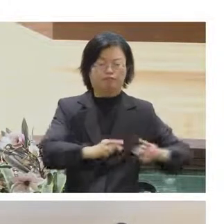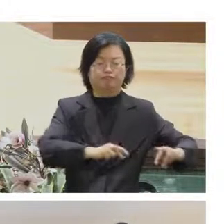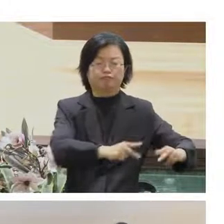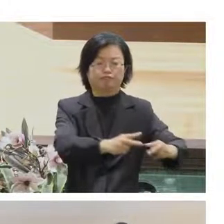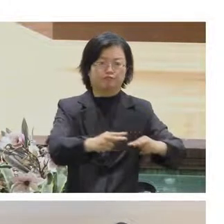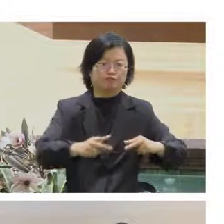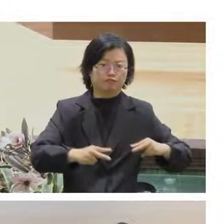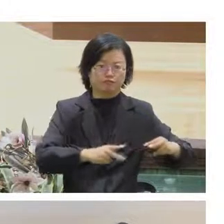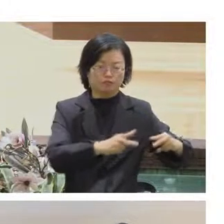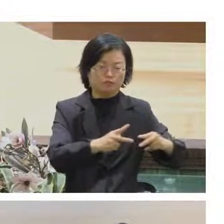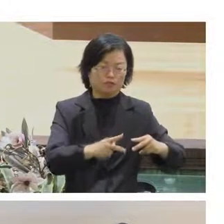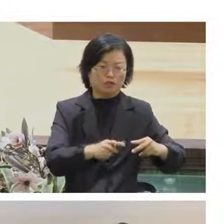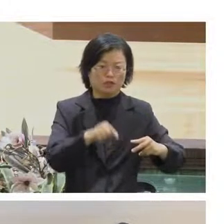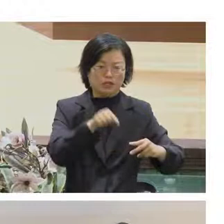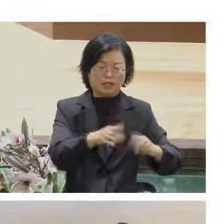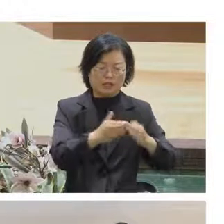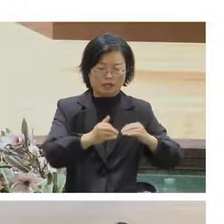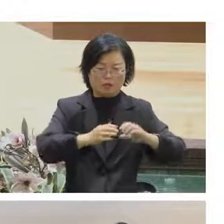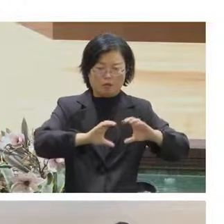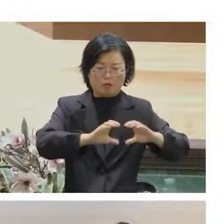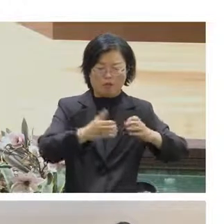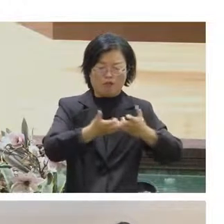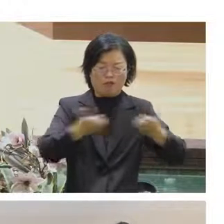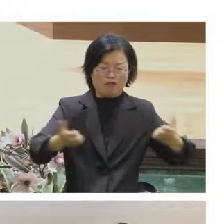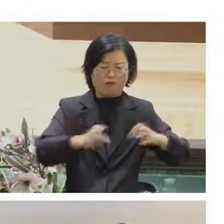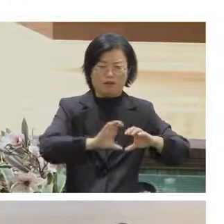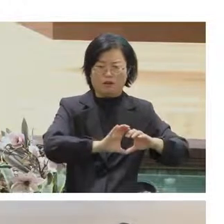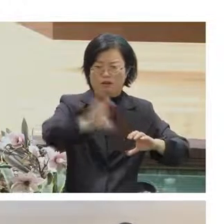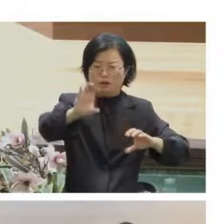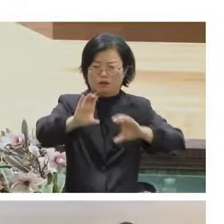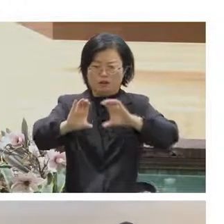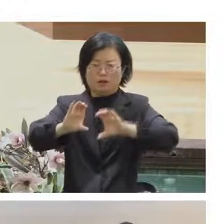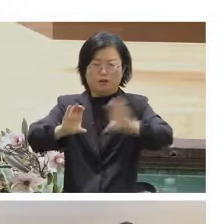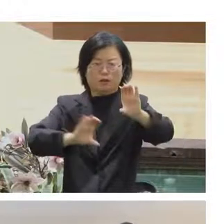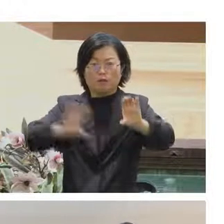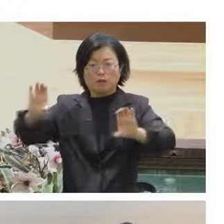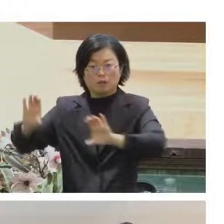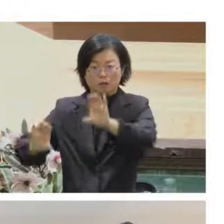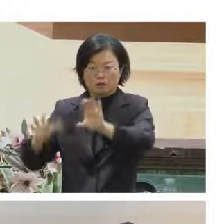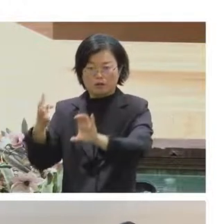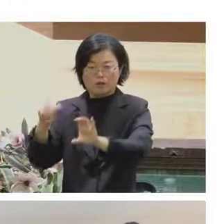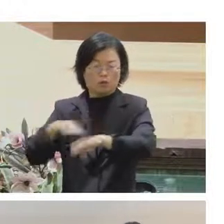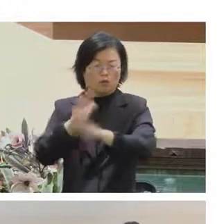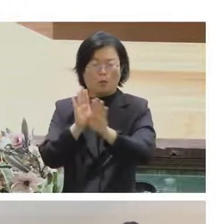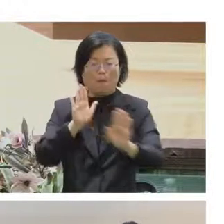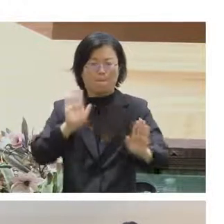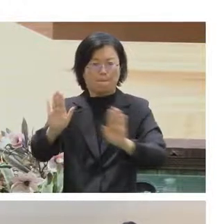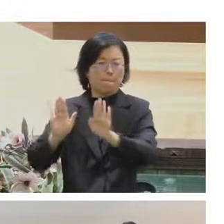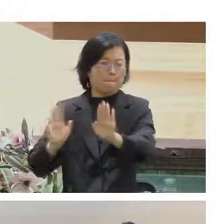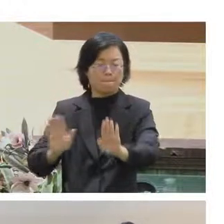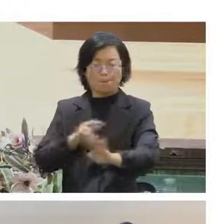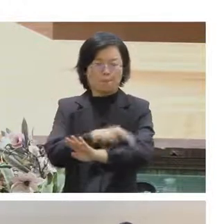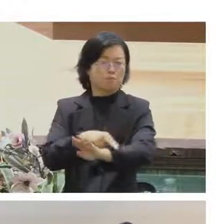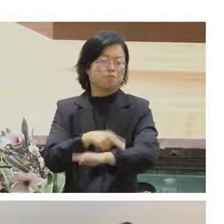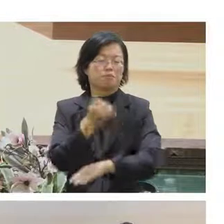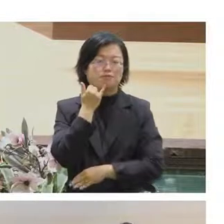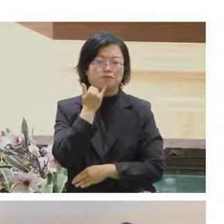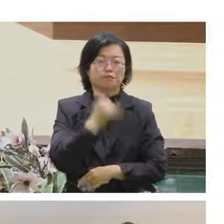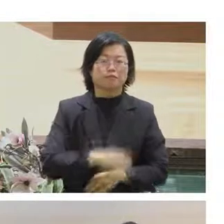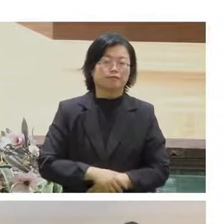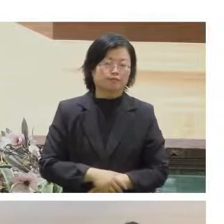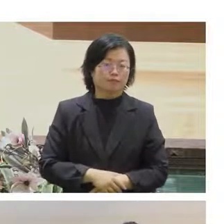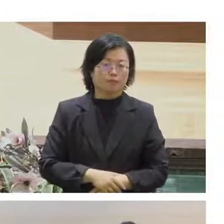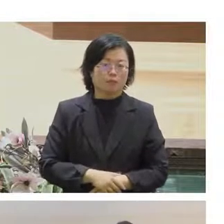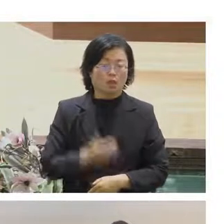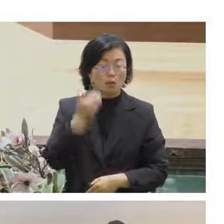然後去拉你要幾個視窗你要幾個與會者的畫面都可以去做排版昨天我們也有一個工作坊所以如果